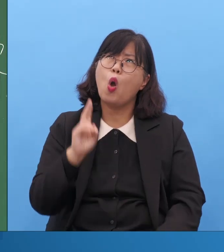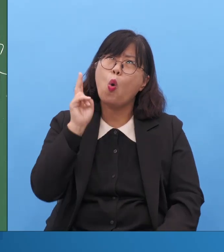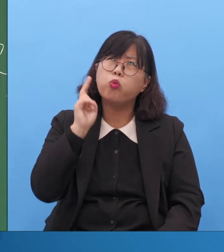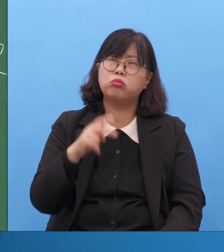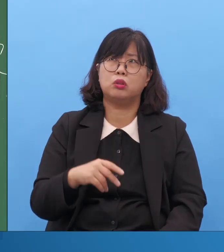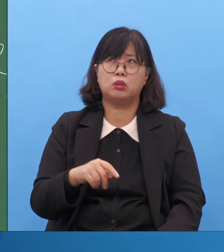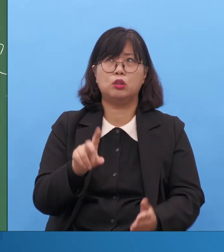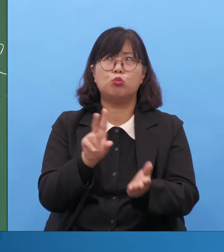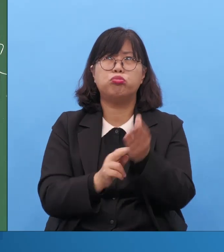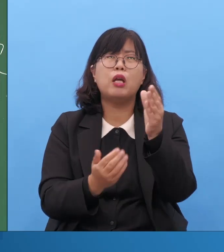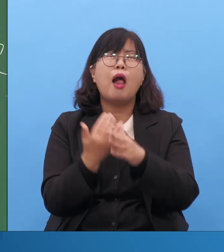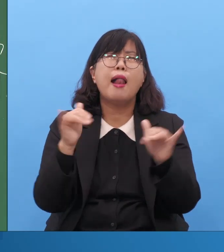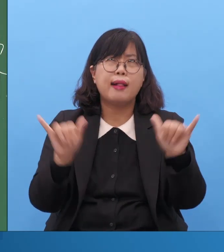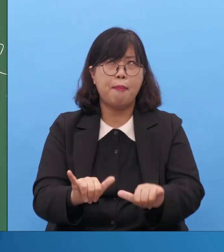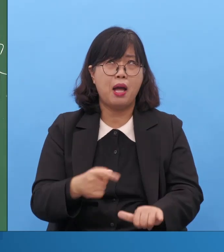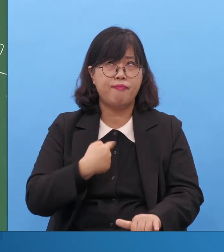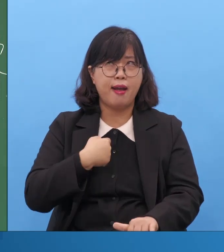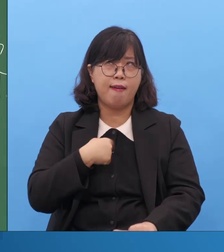사단은 그걸 노립니다.